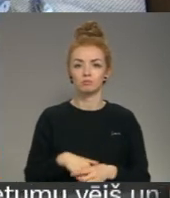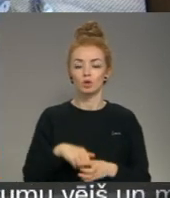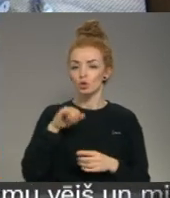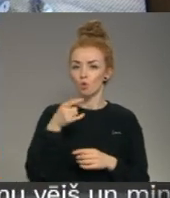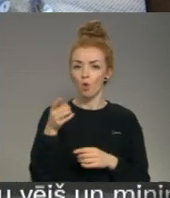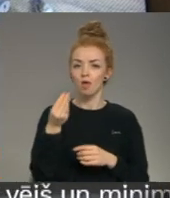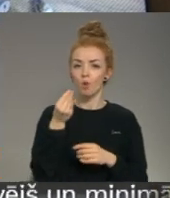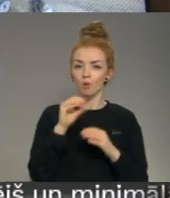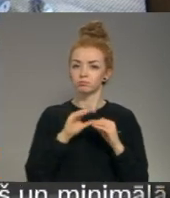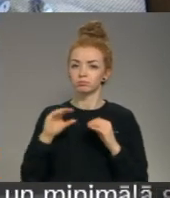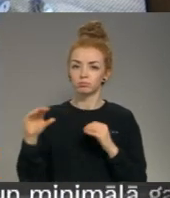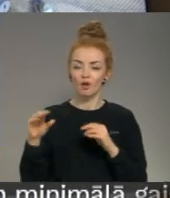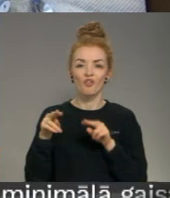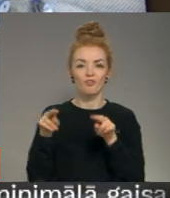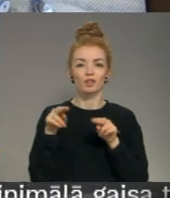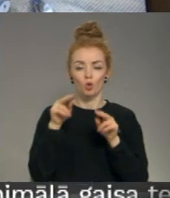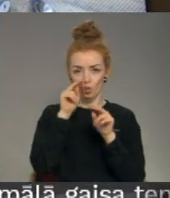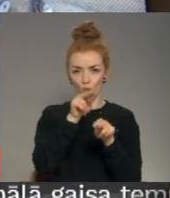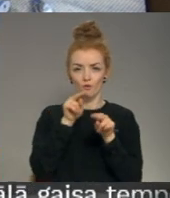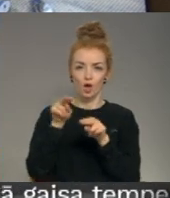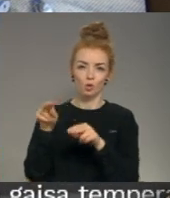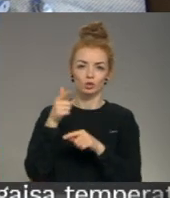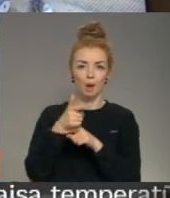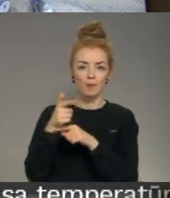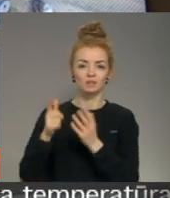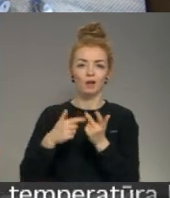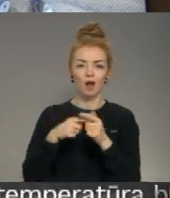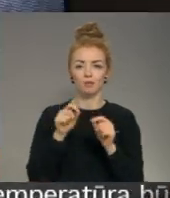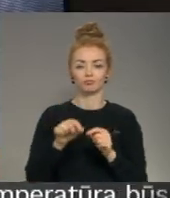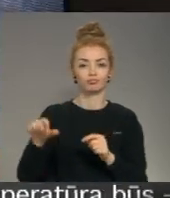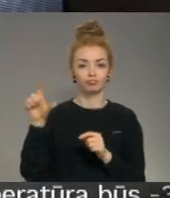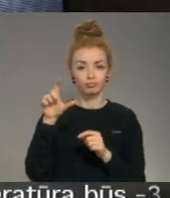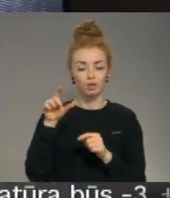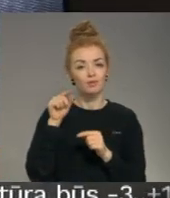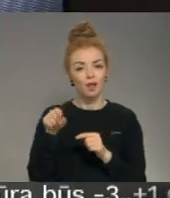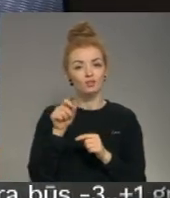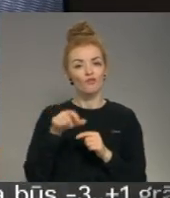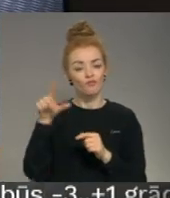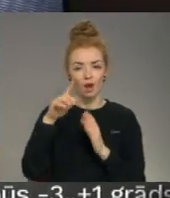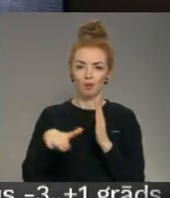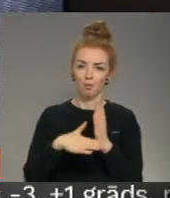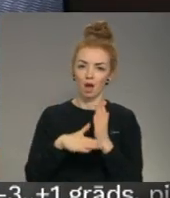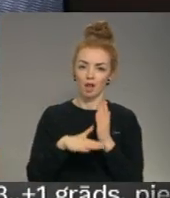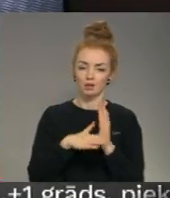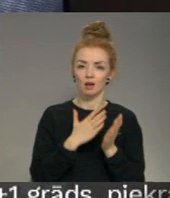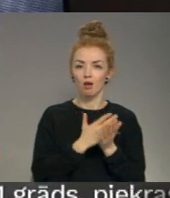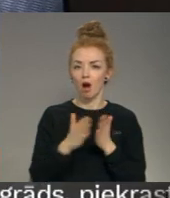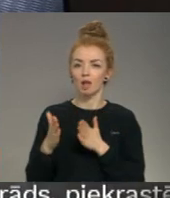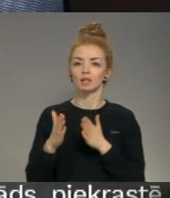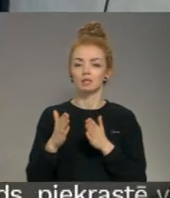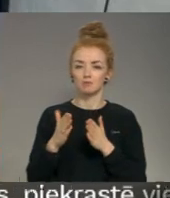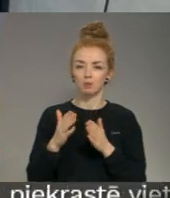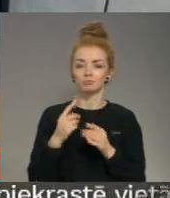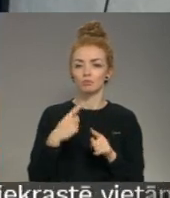jo līdzakļi tiek novirzīti video novērošanas kameras kaita palielināšanai. Tas vairāk palīdz tieši kārtības uzturēšanai